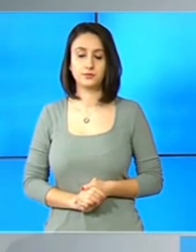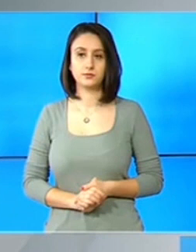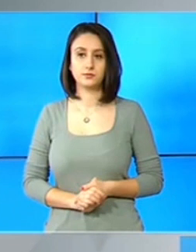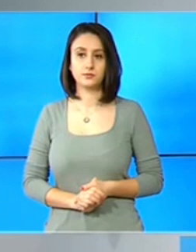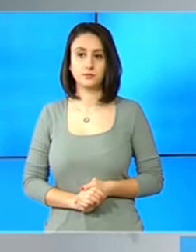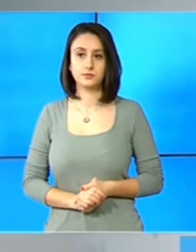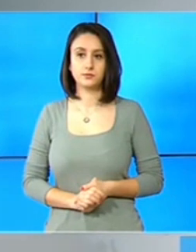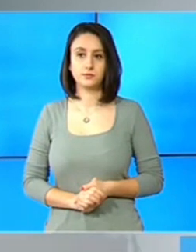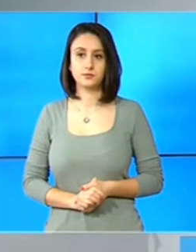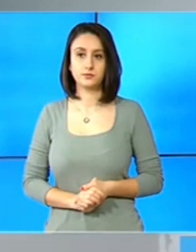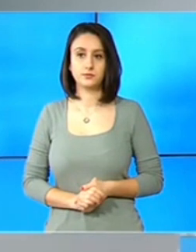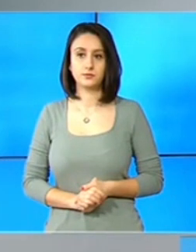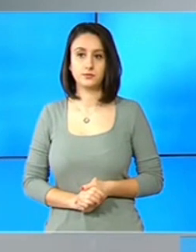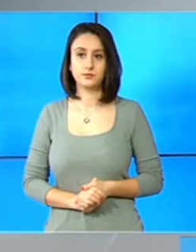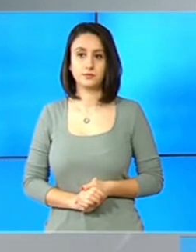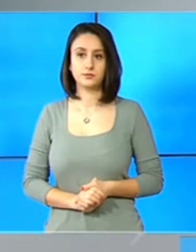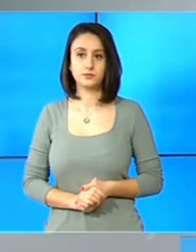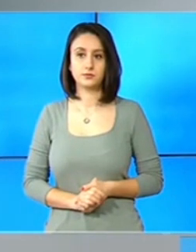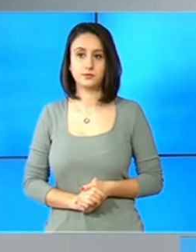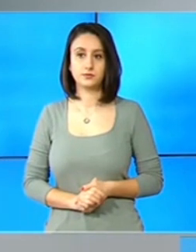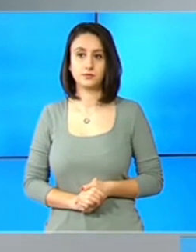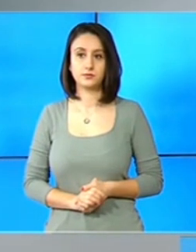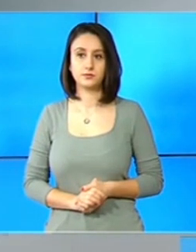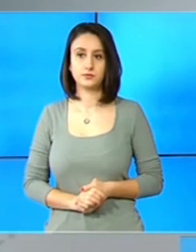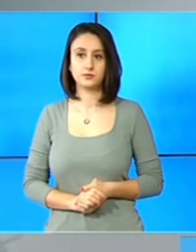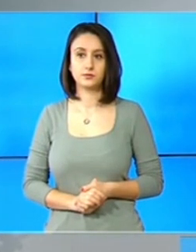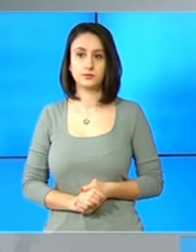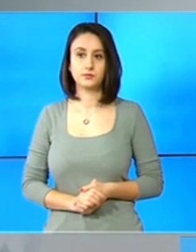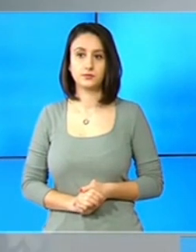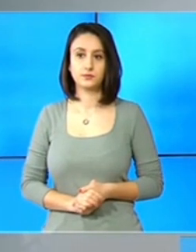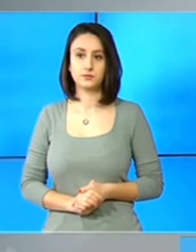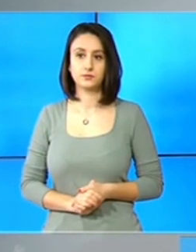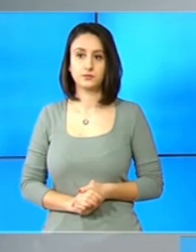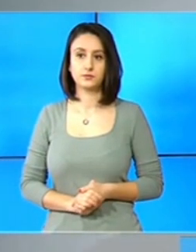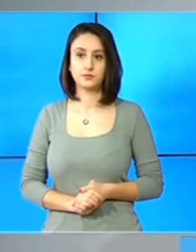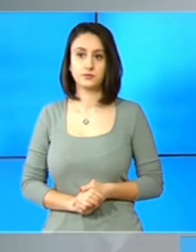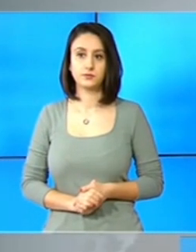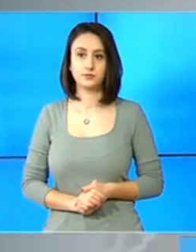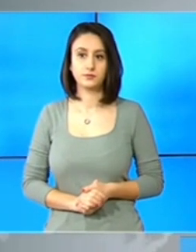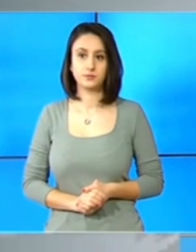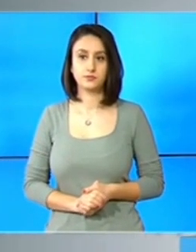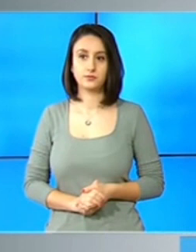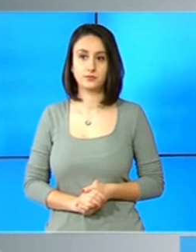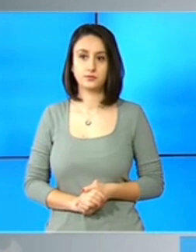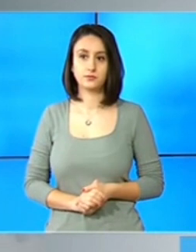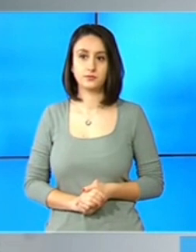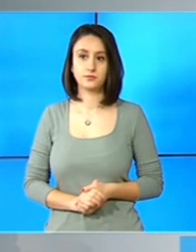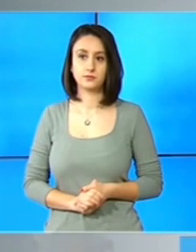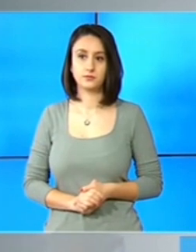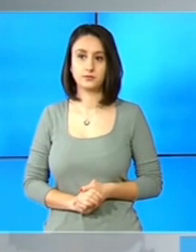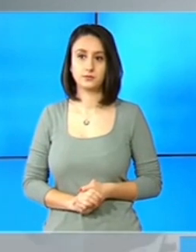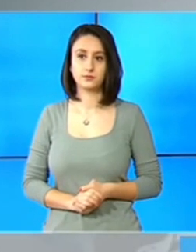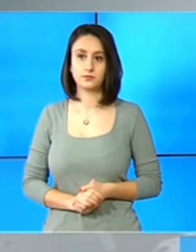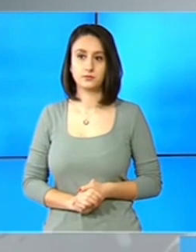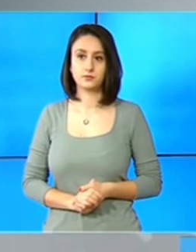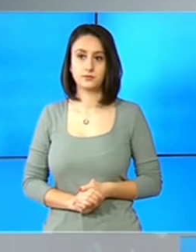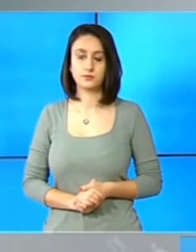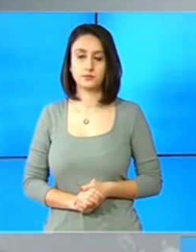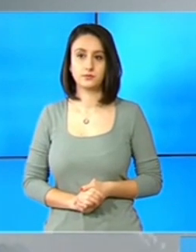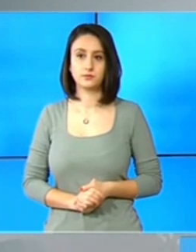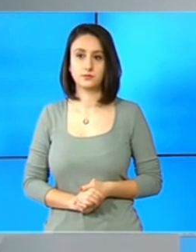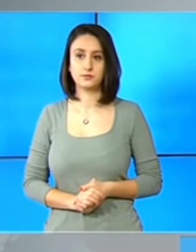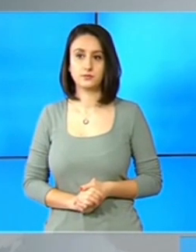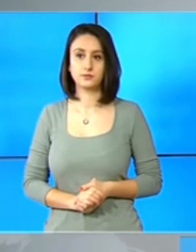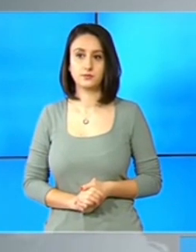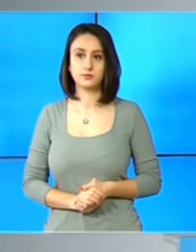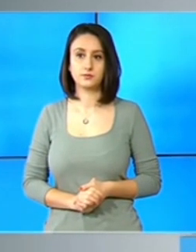Negociere constituită la nivelul administrației Metrorex erau membri de sindicat. Practic, sindicatul Metrorex a negociat salarii mai mari